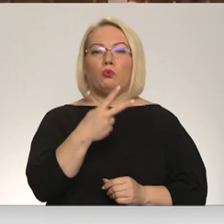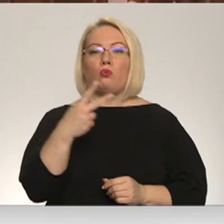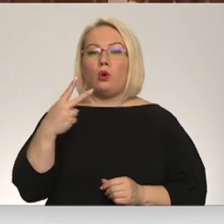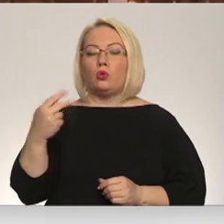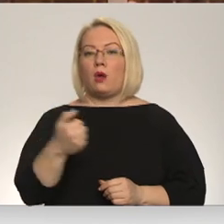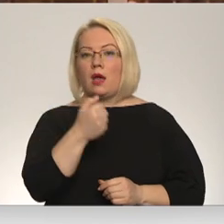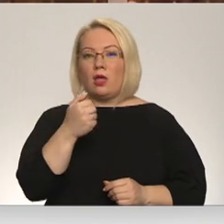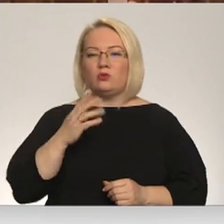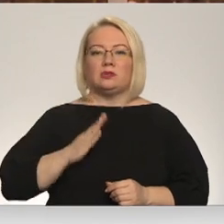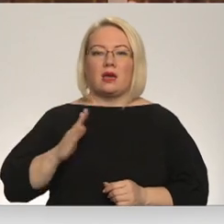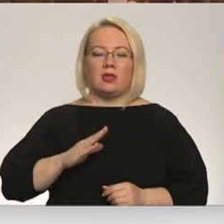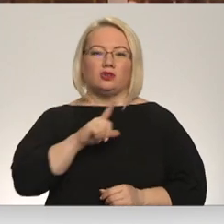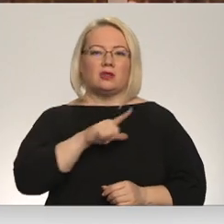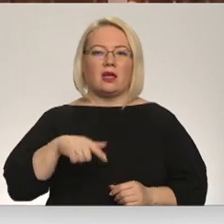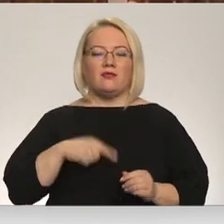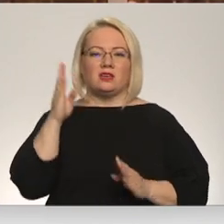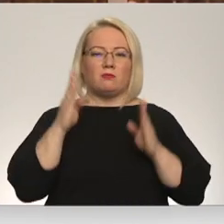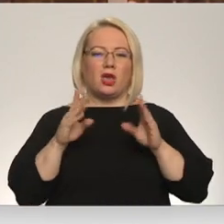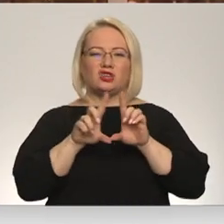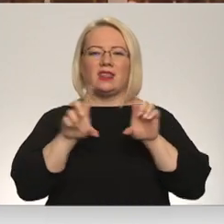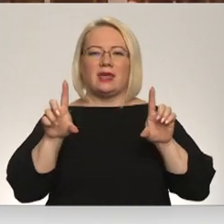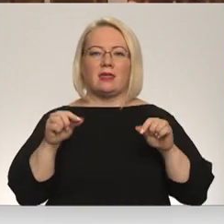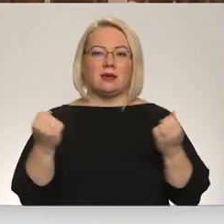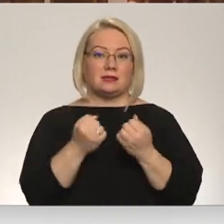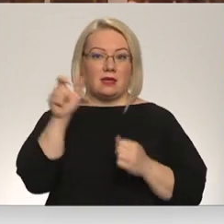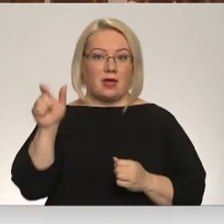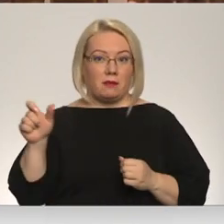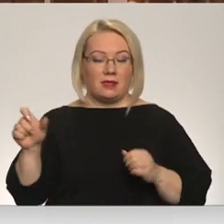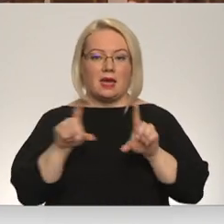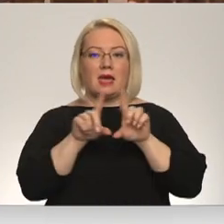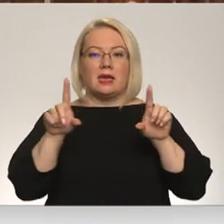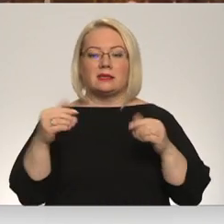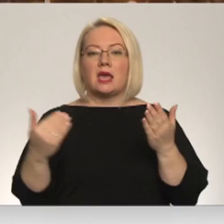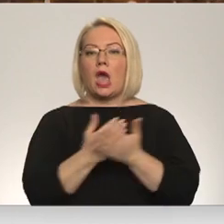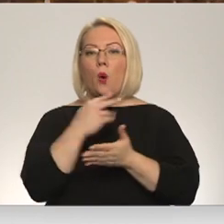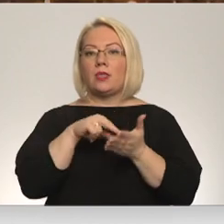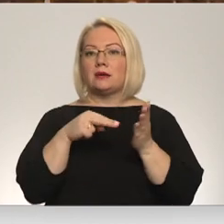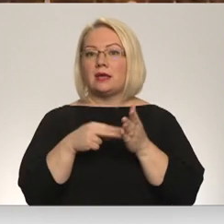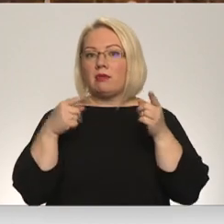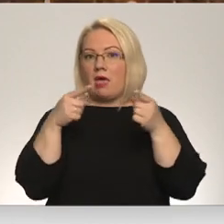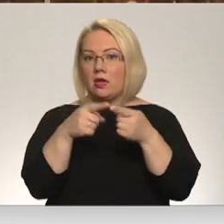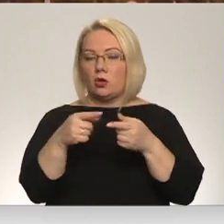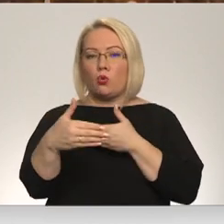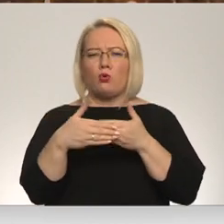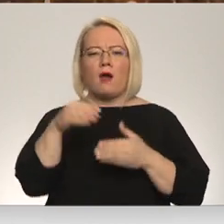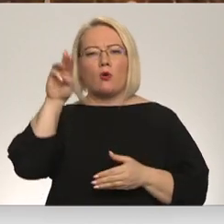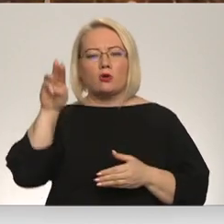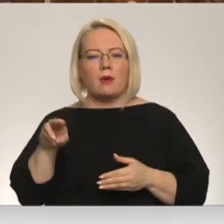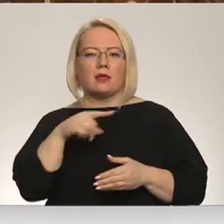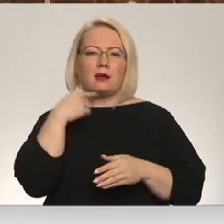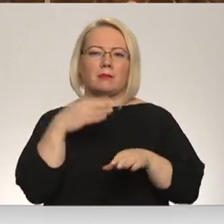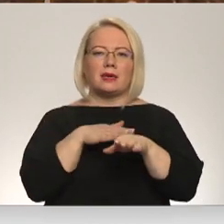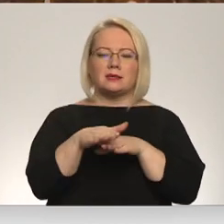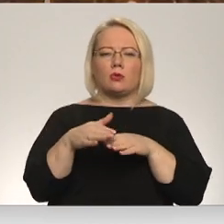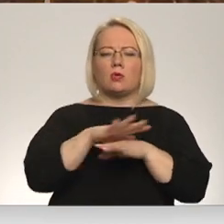gadu sagaidījuši Latvijas mēždienesta darbinieki. Iestādēja tapusi jauna stratēģija un tuvākajos mēnešos iecerēts īstenot apjomīgas